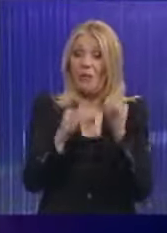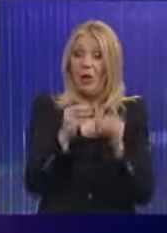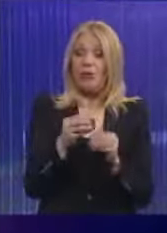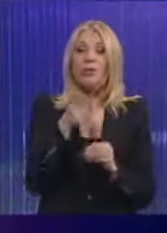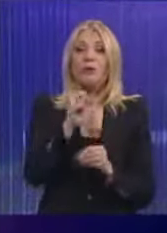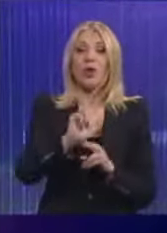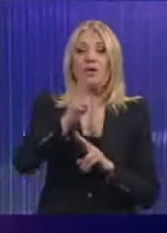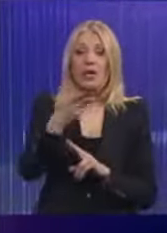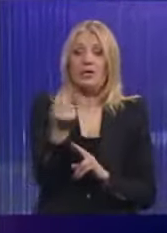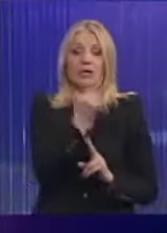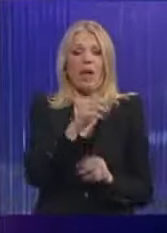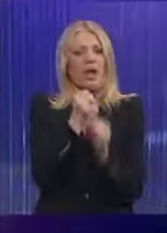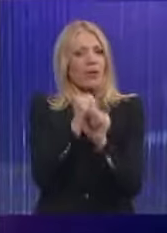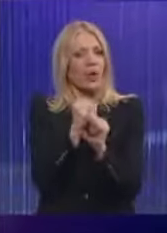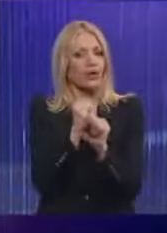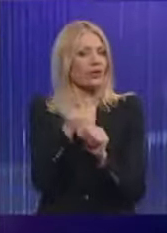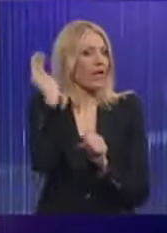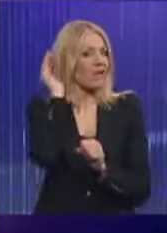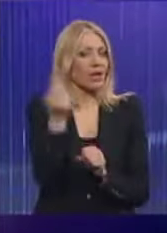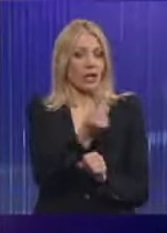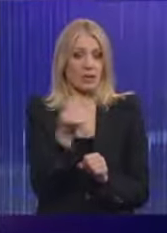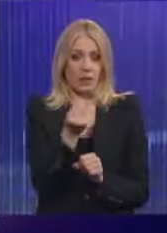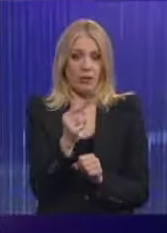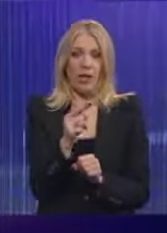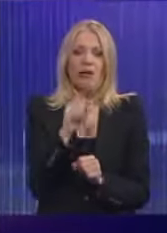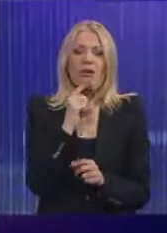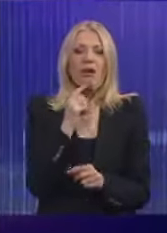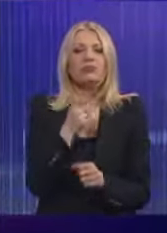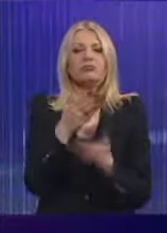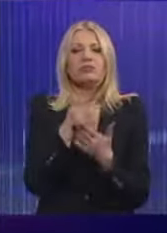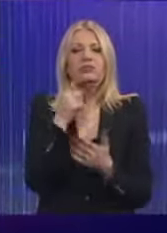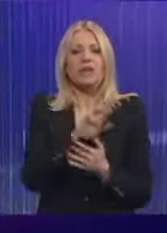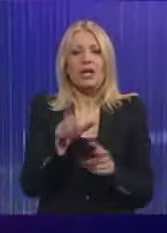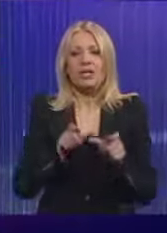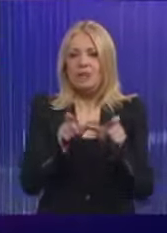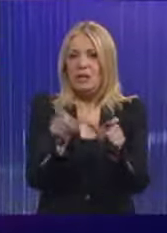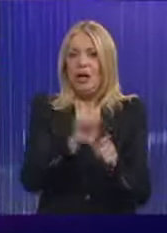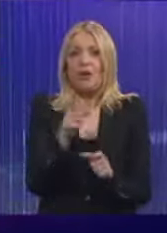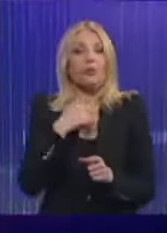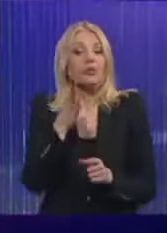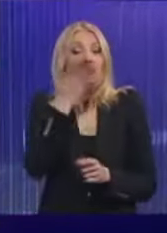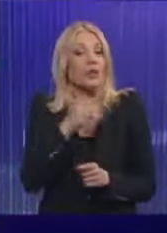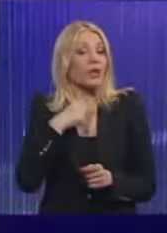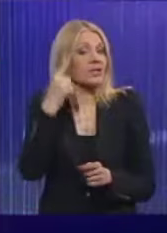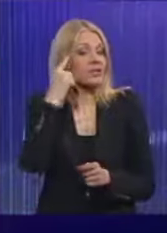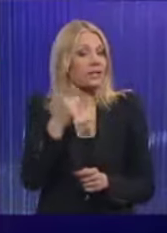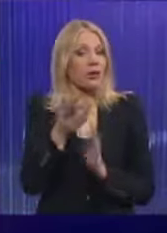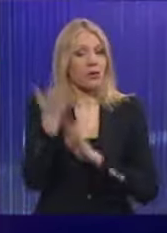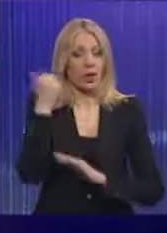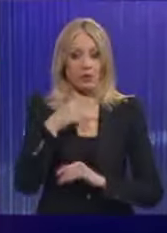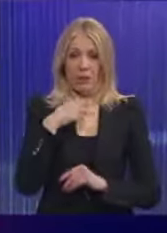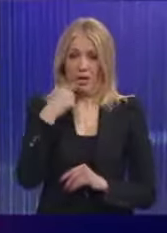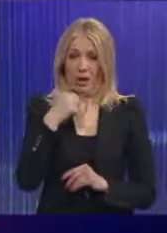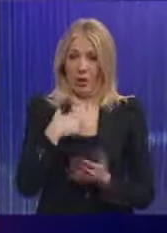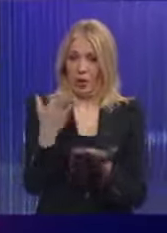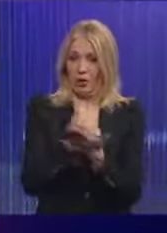što Treća Srbija ne podržava vladu Srbije čije stožer ta stranka, nismo uspeli da saznamo. Najprej nam je rečeno da ćemo